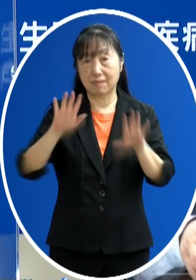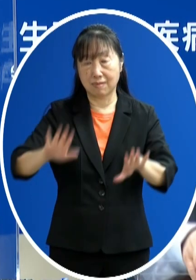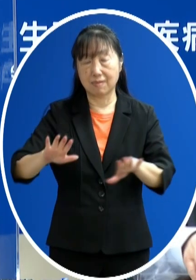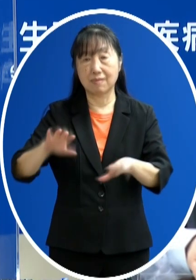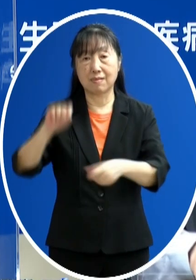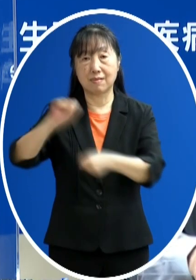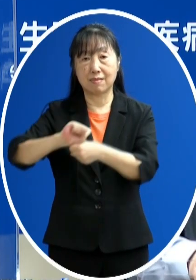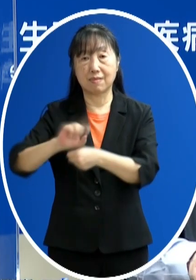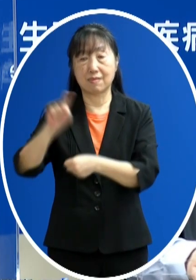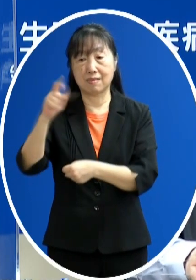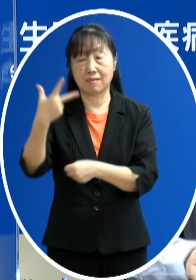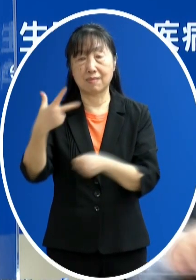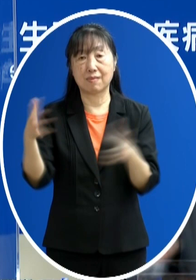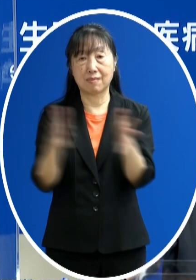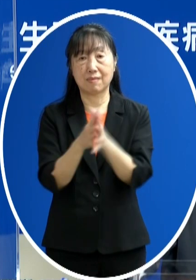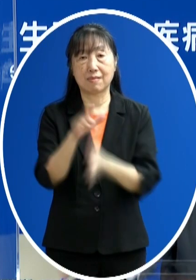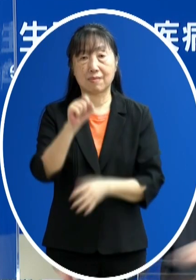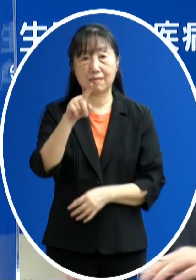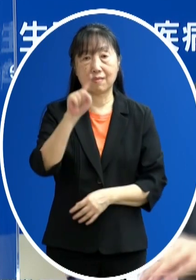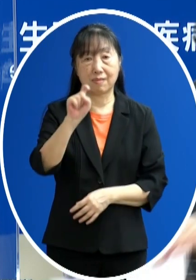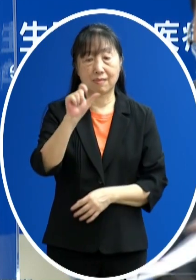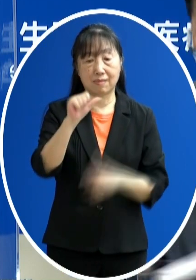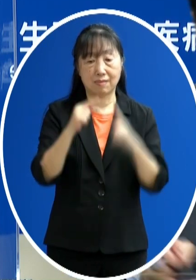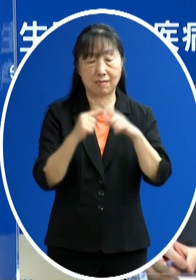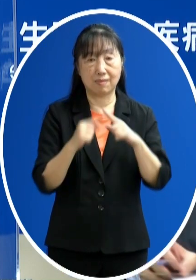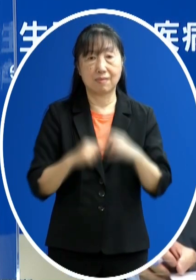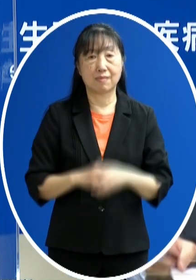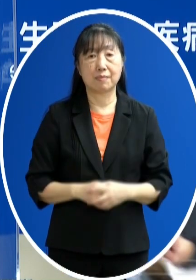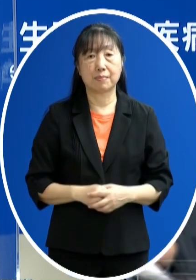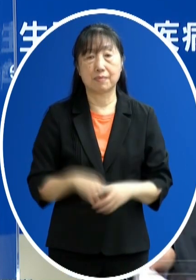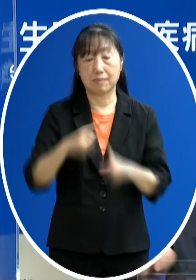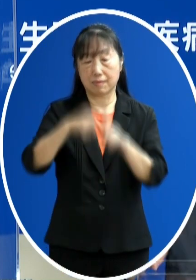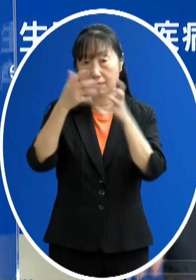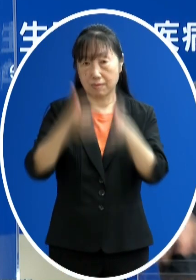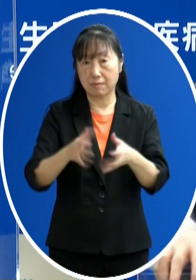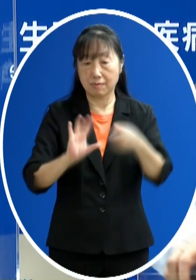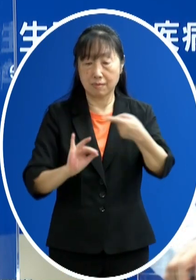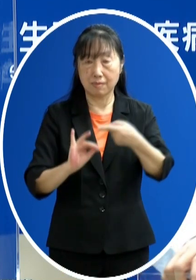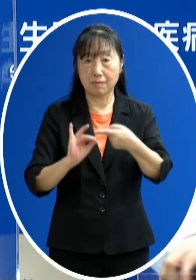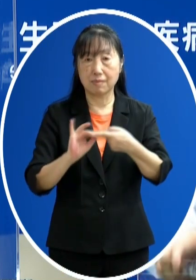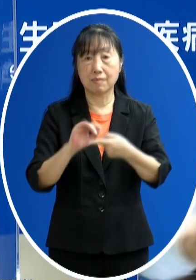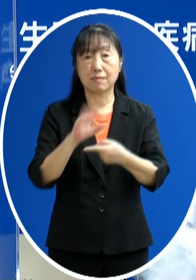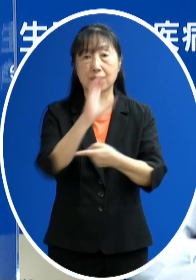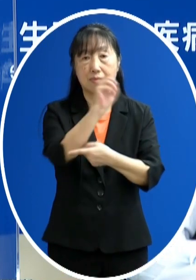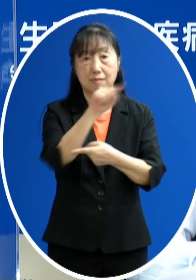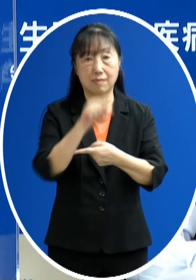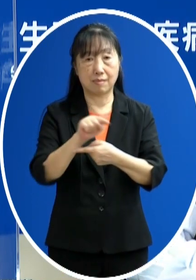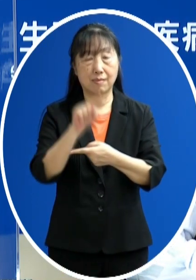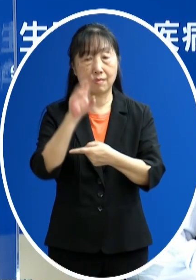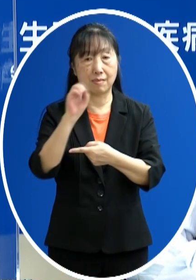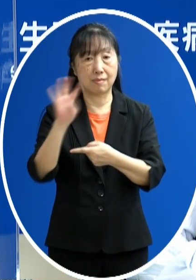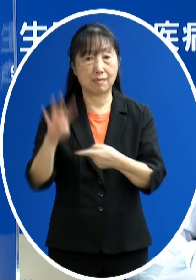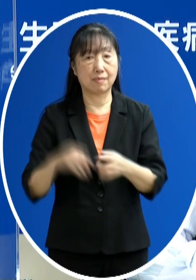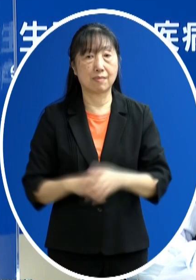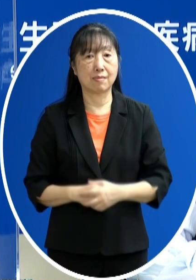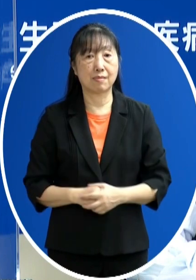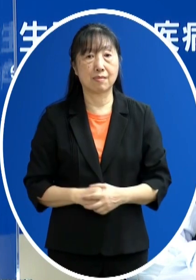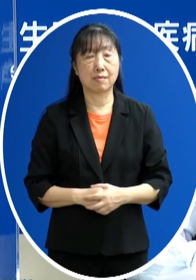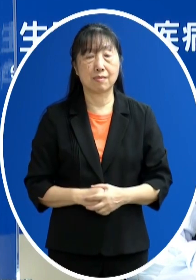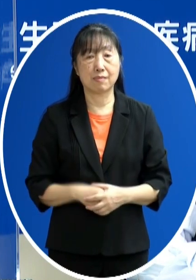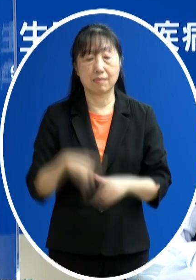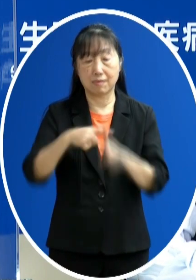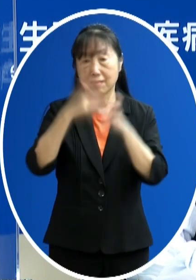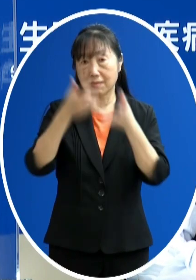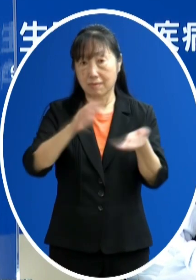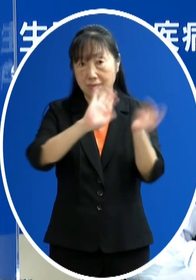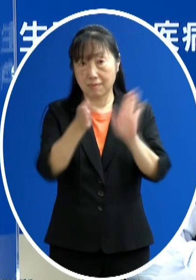人所以是115人 那重症的 現在佔的比例是百分之0.04%好 那重